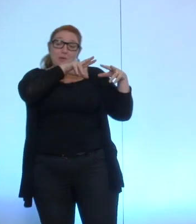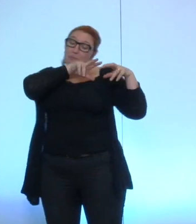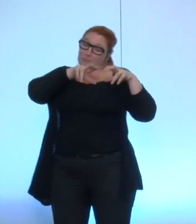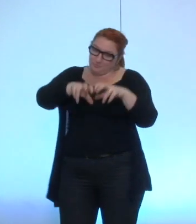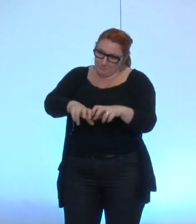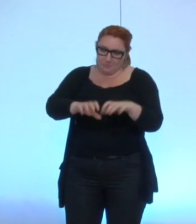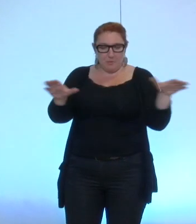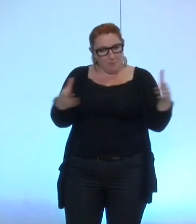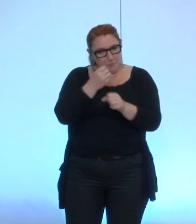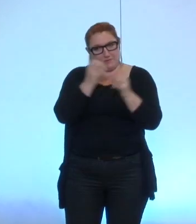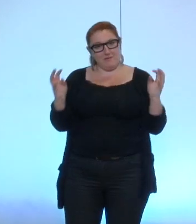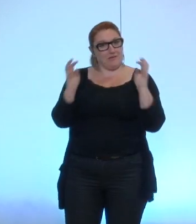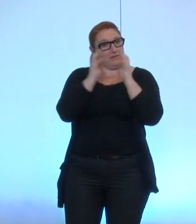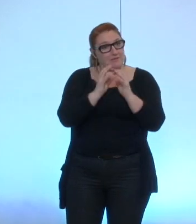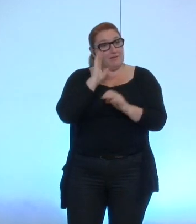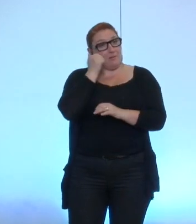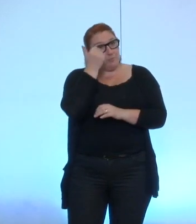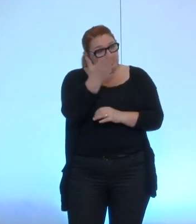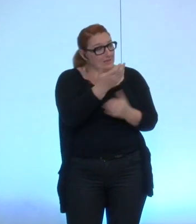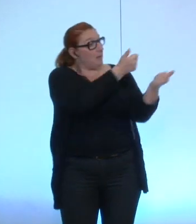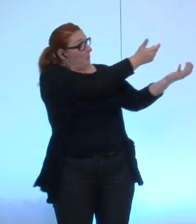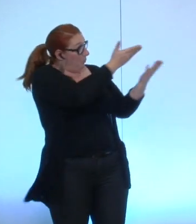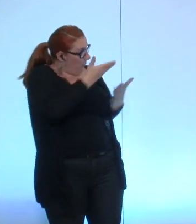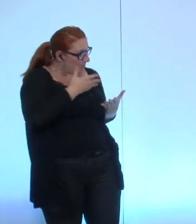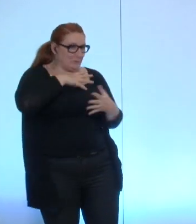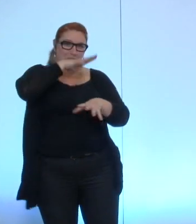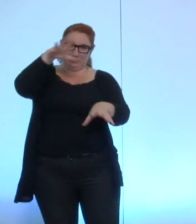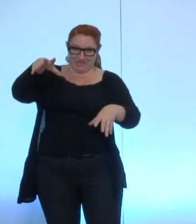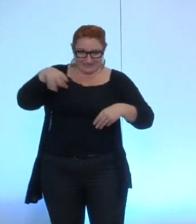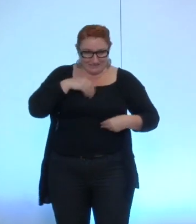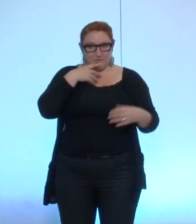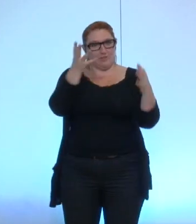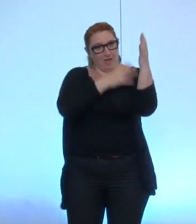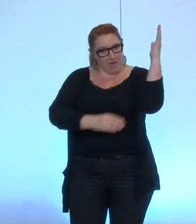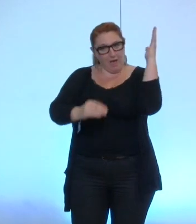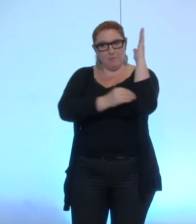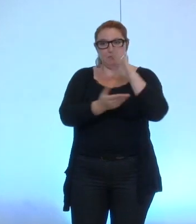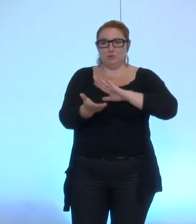j'accepte votre proposition et je retire notre amendement